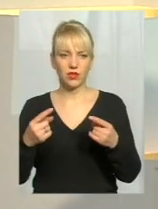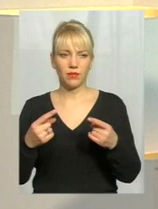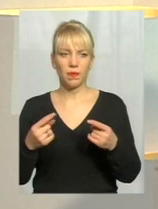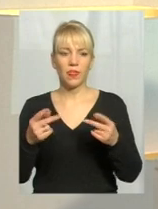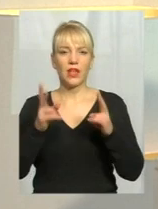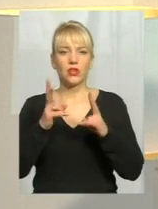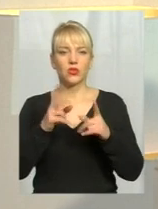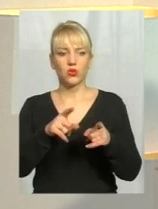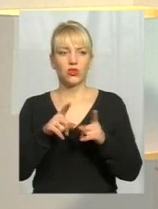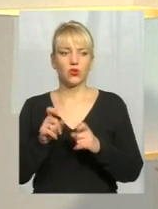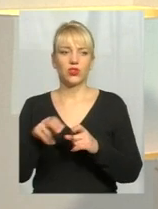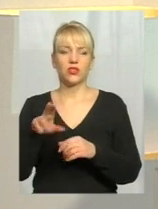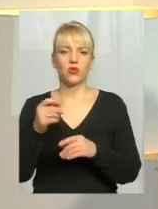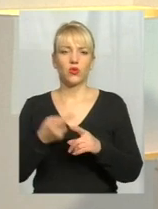хто залучається до його створення?